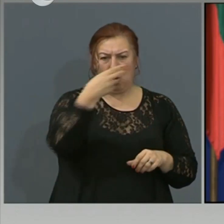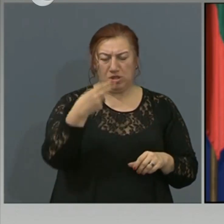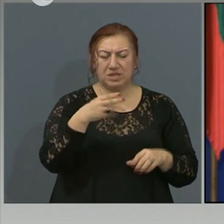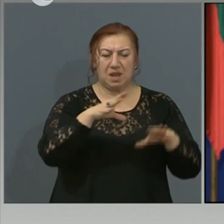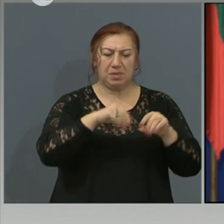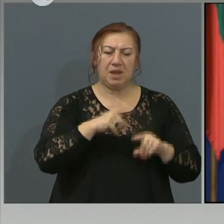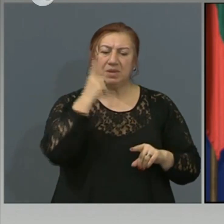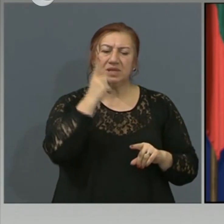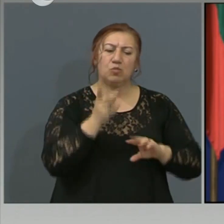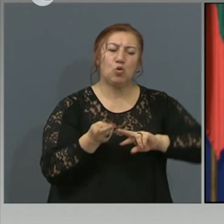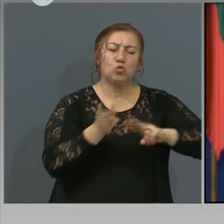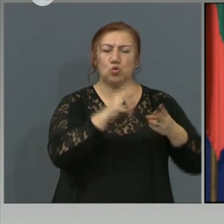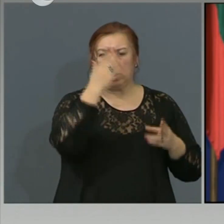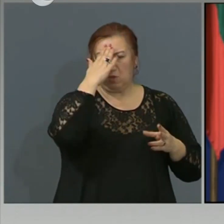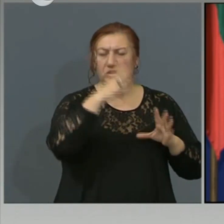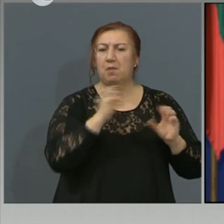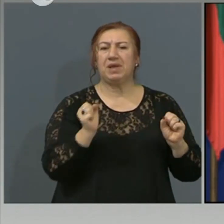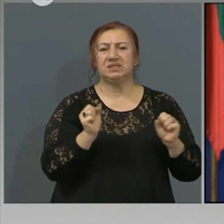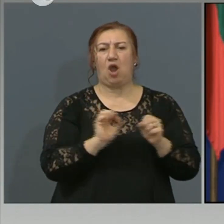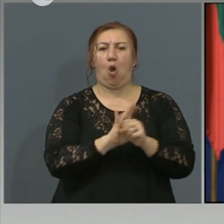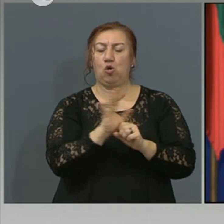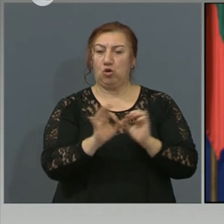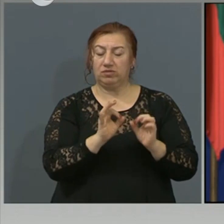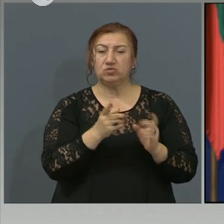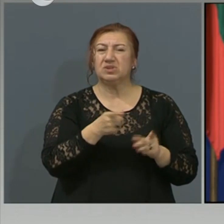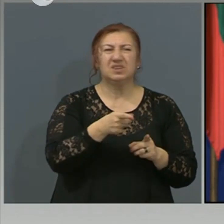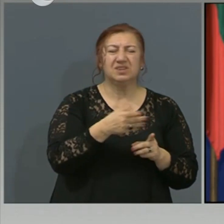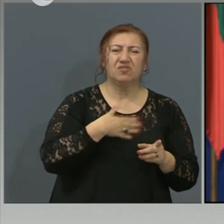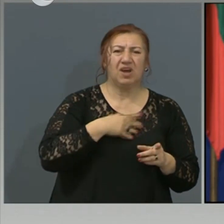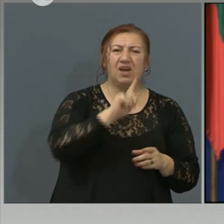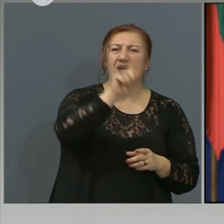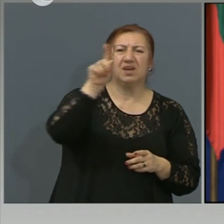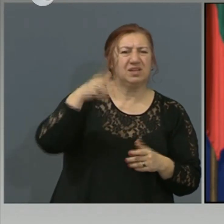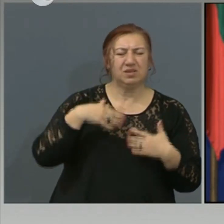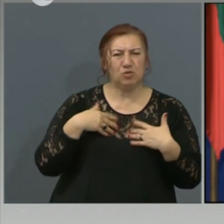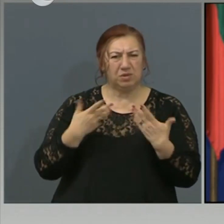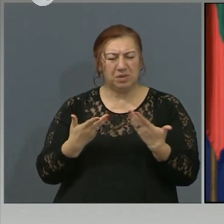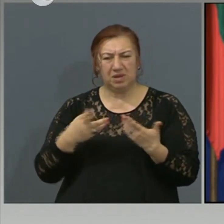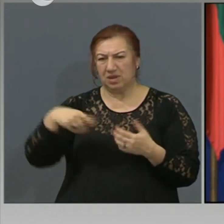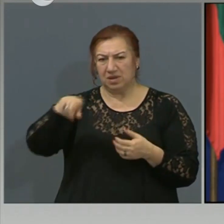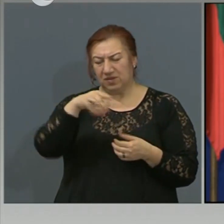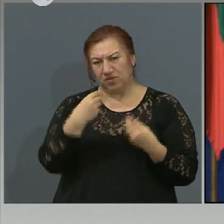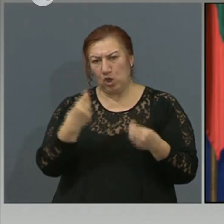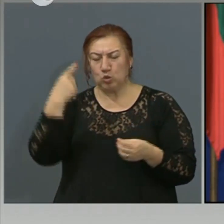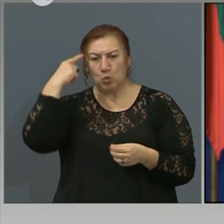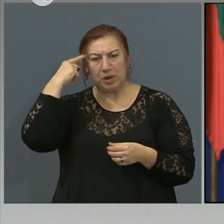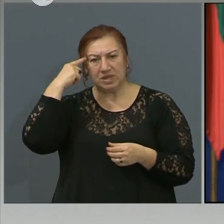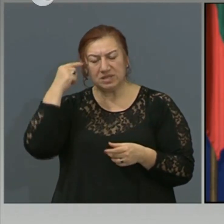има? Къде го има това нещо? Защото, вие много добре знаете,